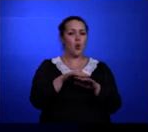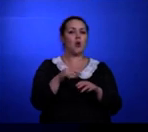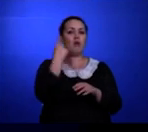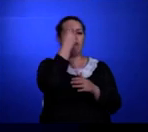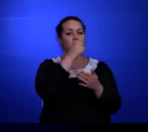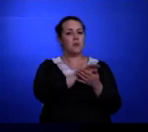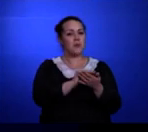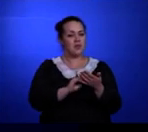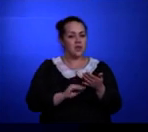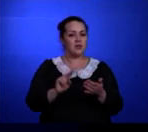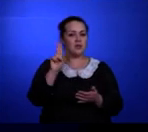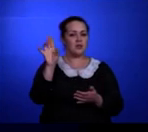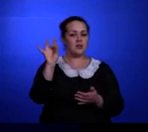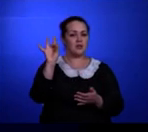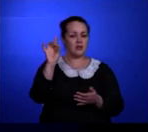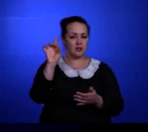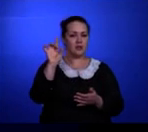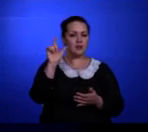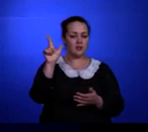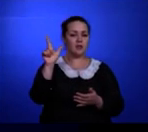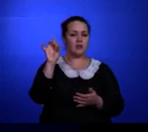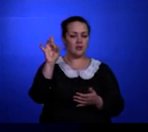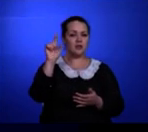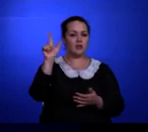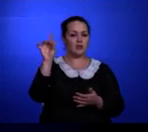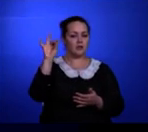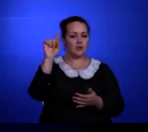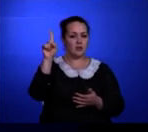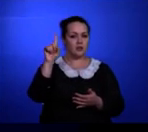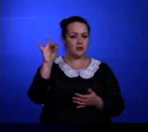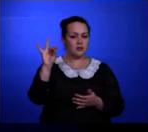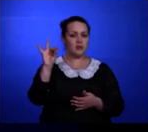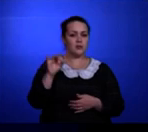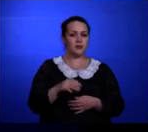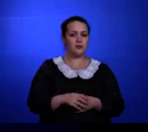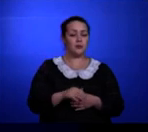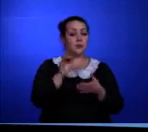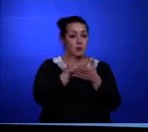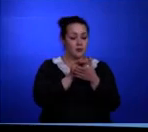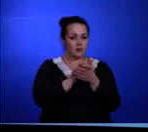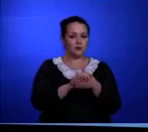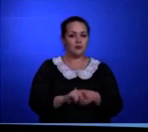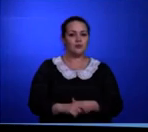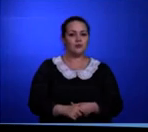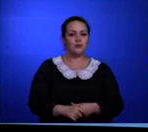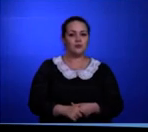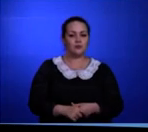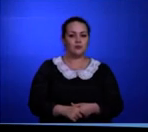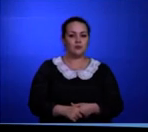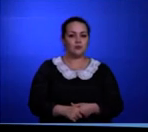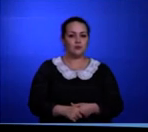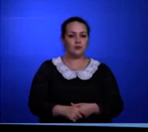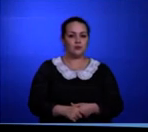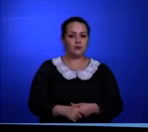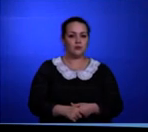Киргизстана. Ну что ж, а теперь познакомимся с произведением